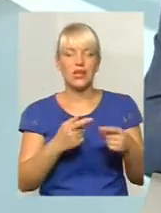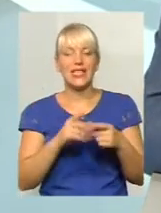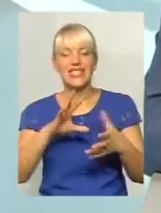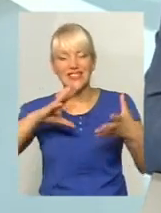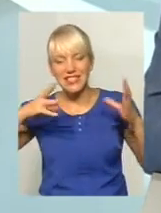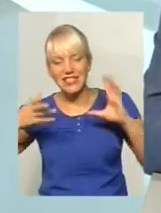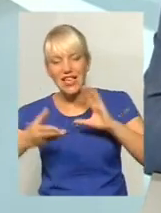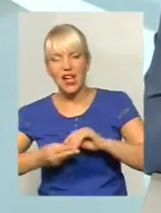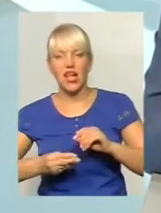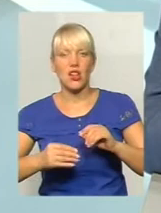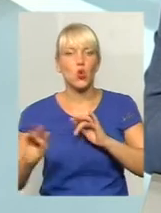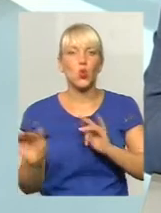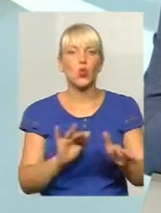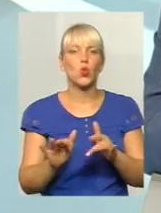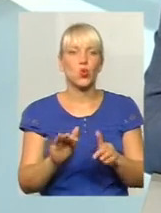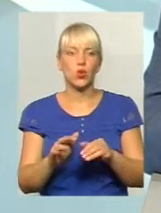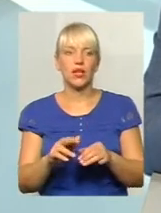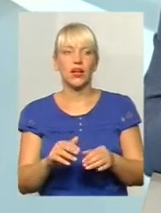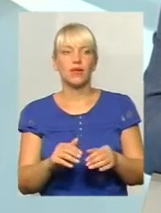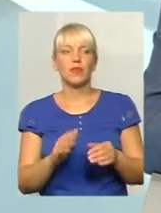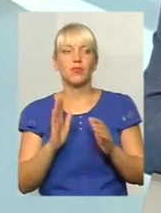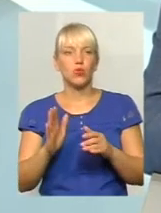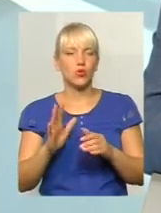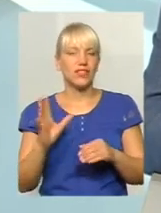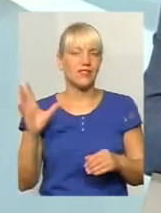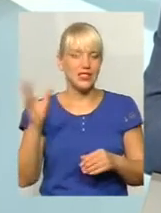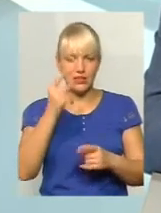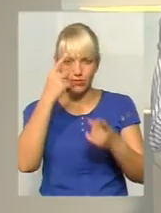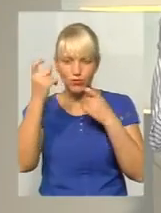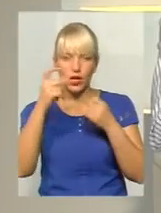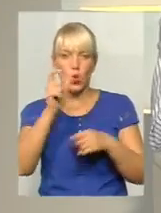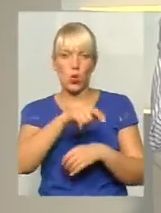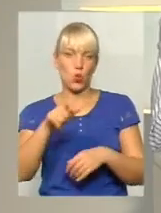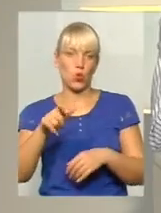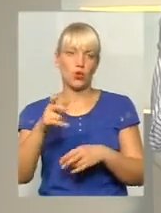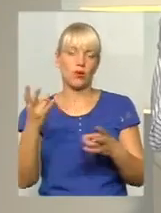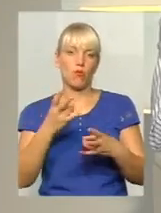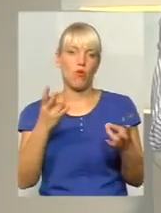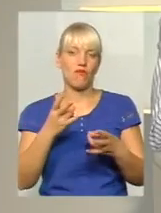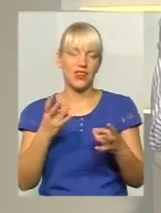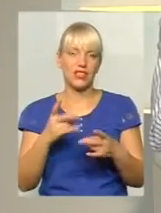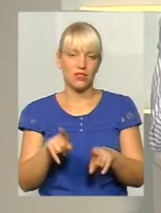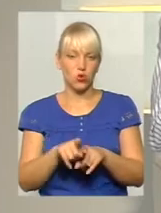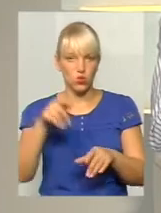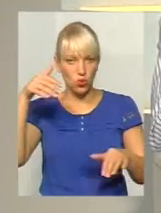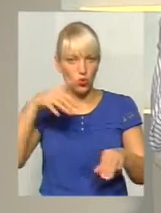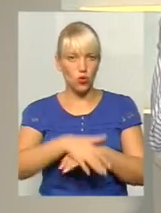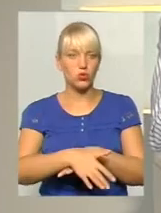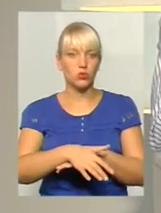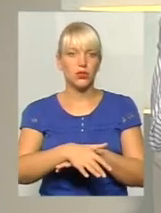виїз з мікрорайону, він буде доведений до всіх пасажирів. І люди повинні також розуміти, що